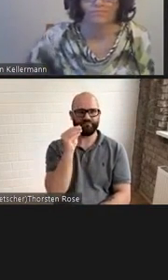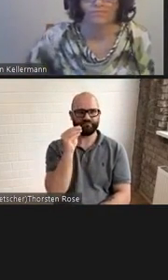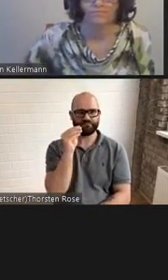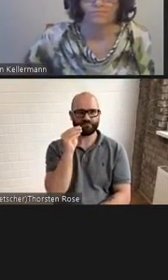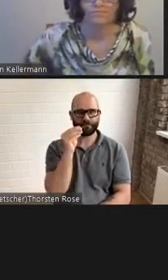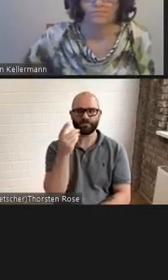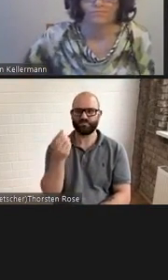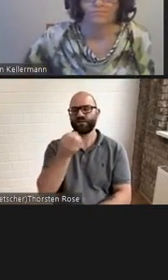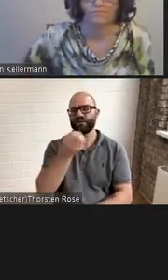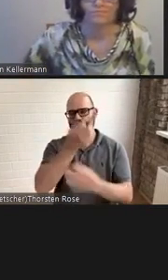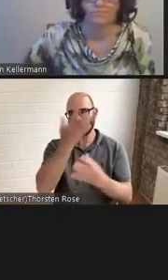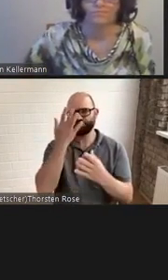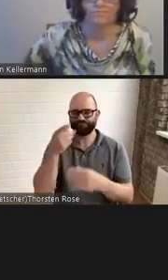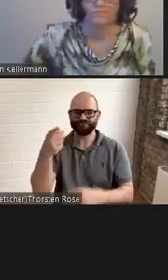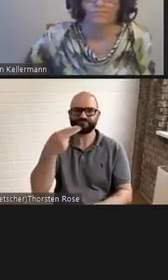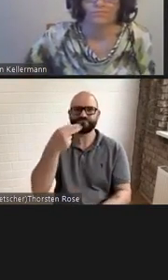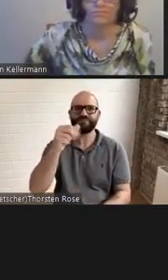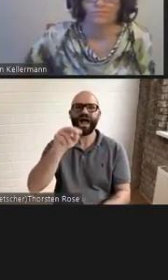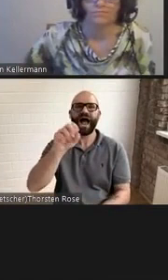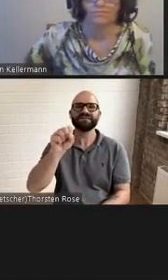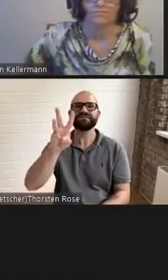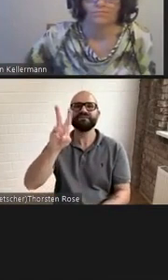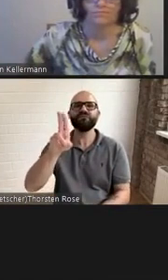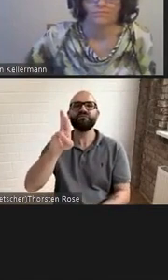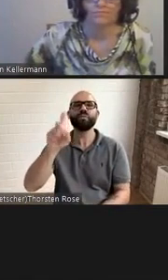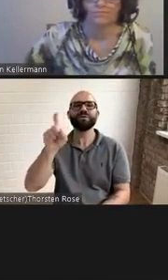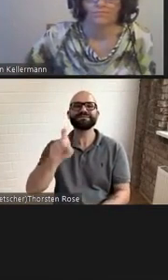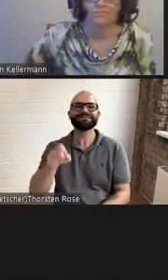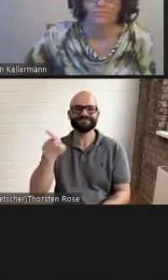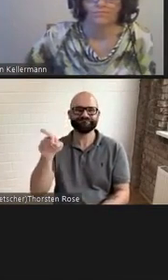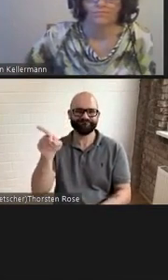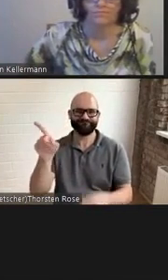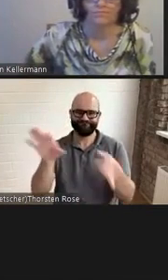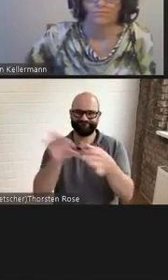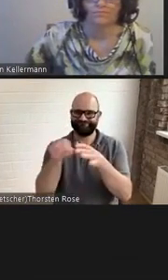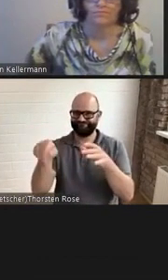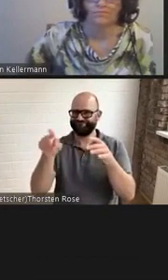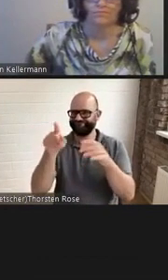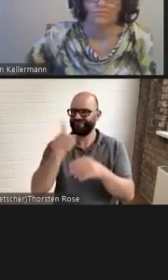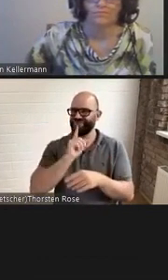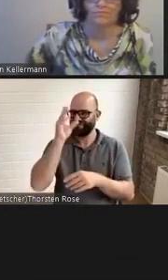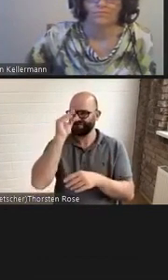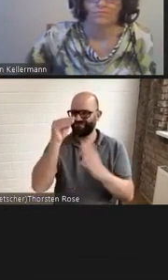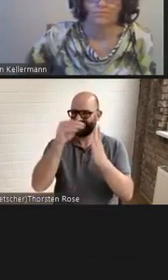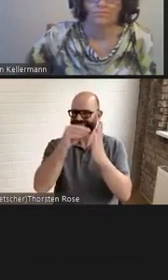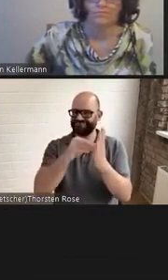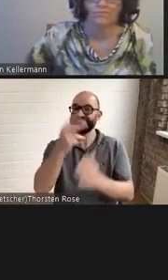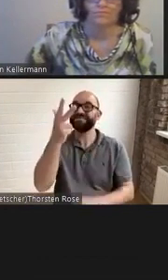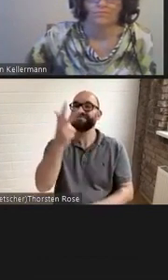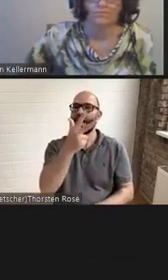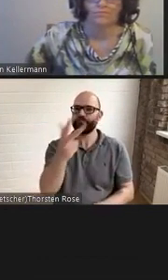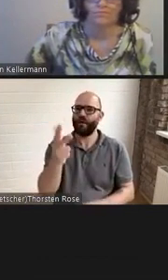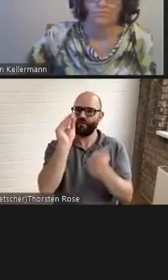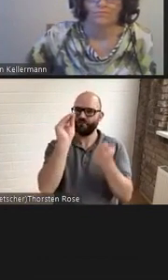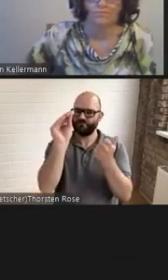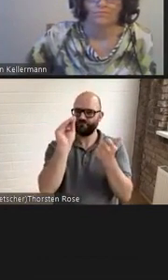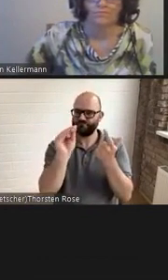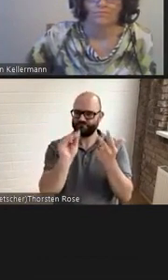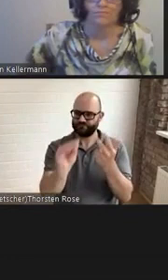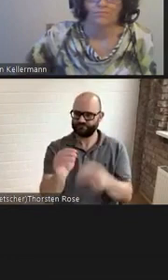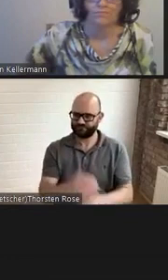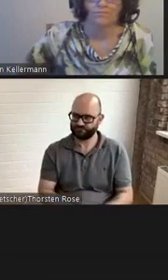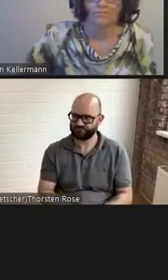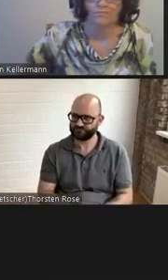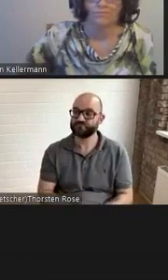Würz vor. Insgesamt gleich dreimal, unter anderem mit der Erzählung der kleine